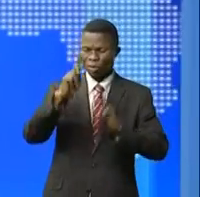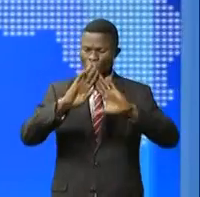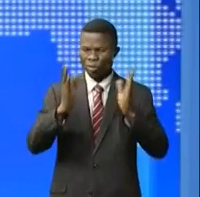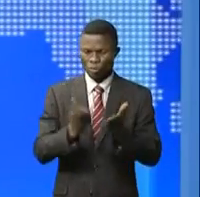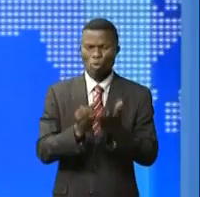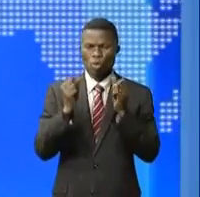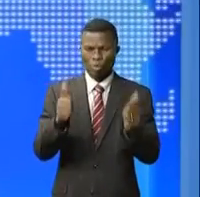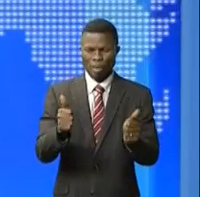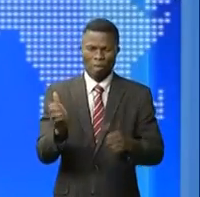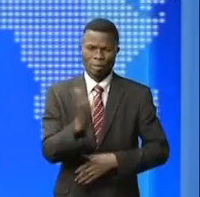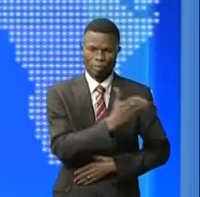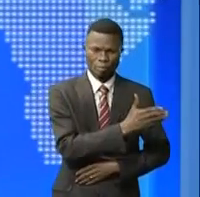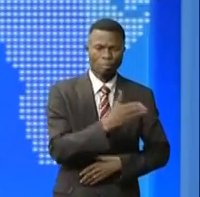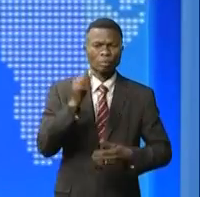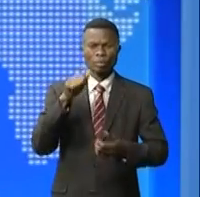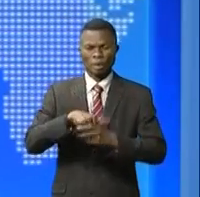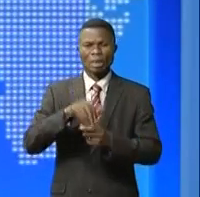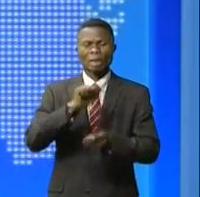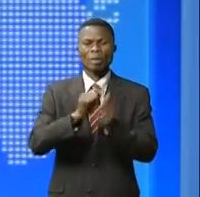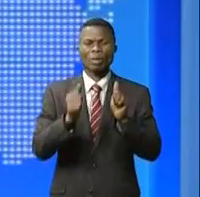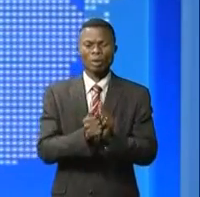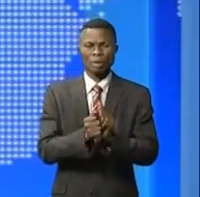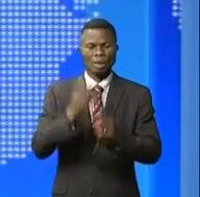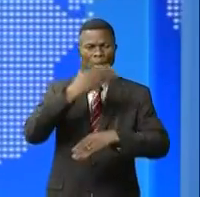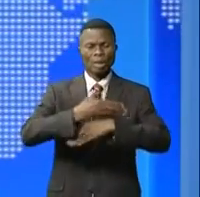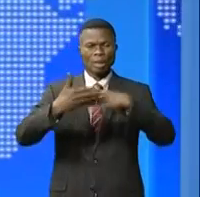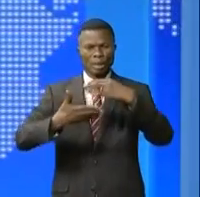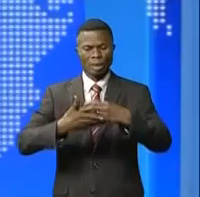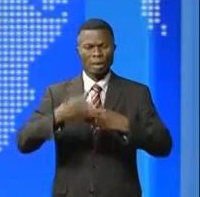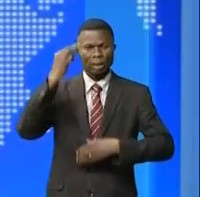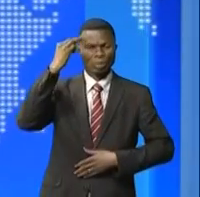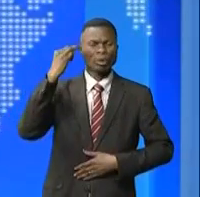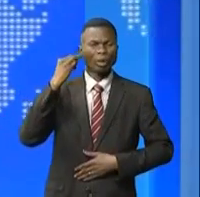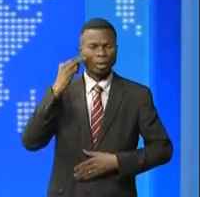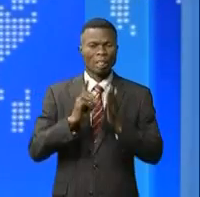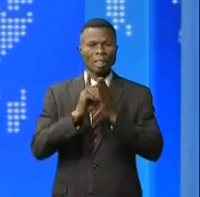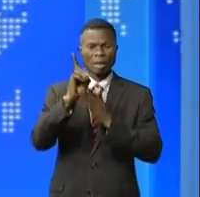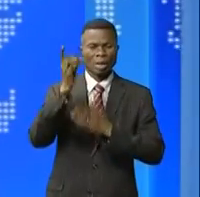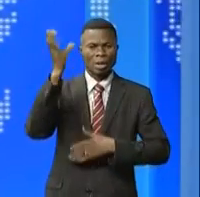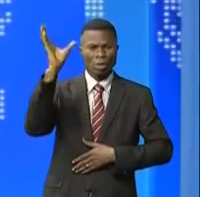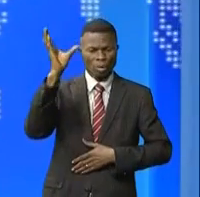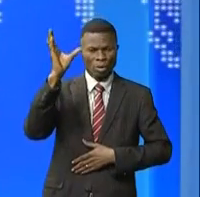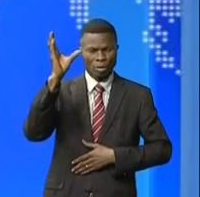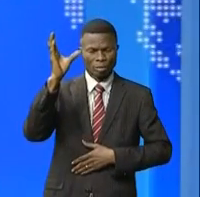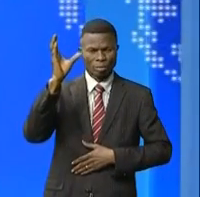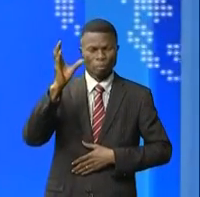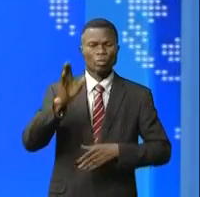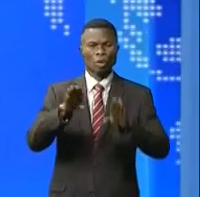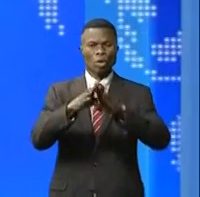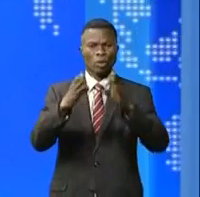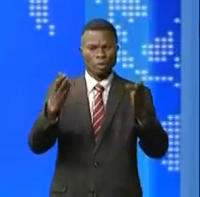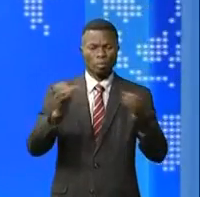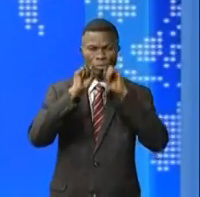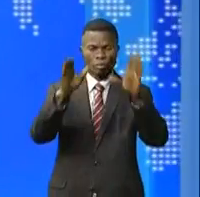Dans le chapitre des infrastructures, le ministre du développement rural vient d'inaugurer